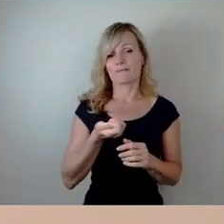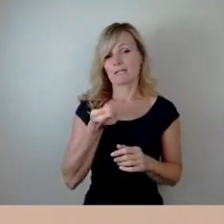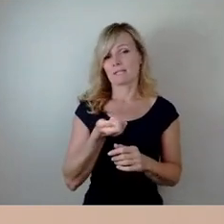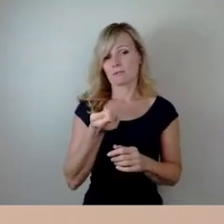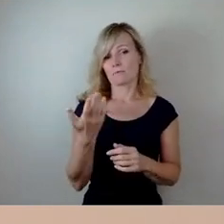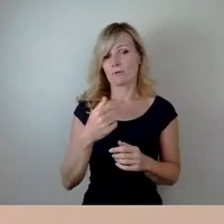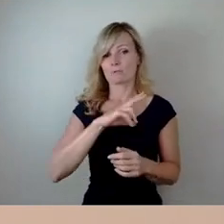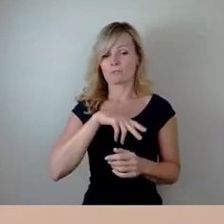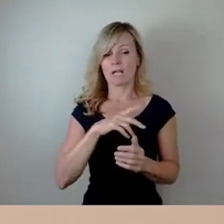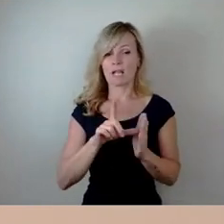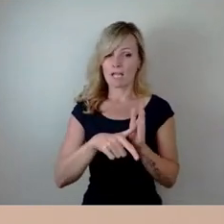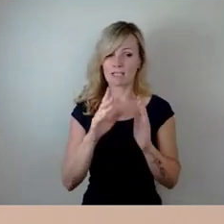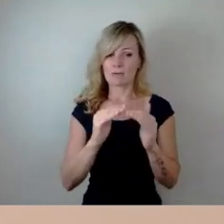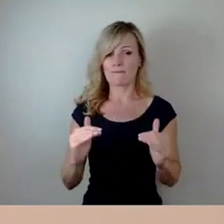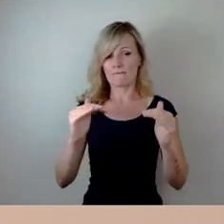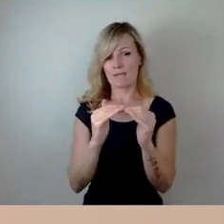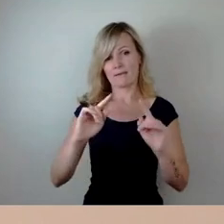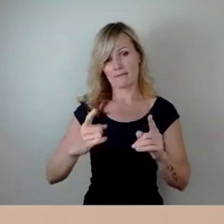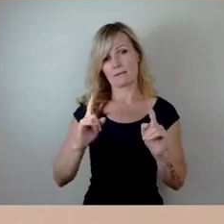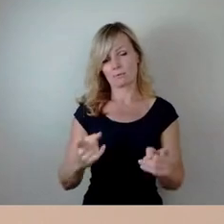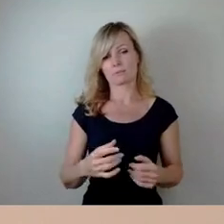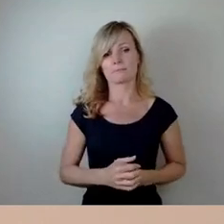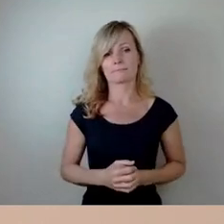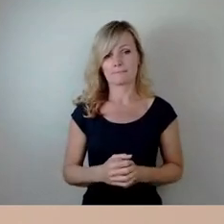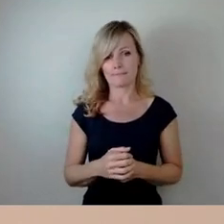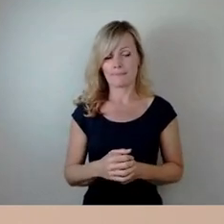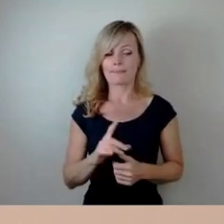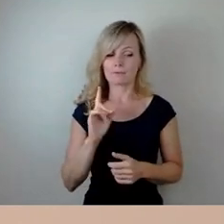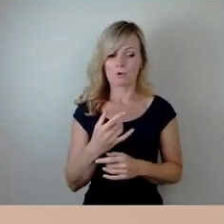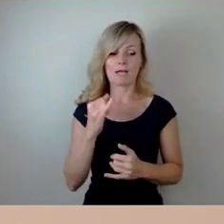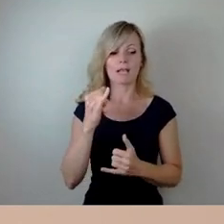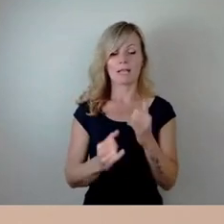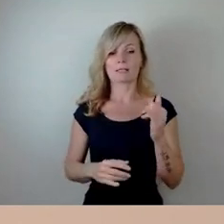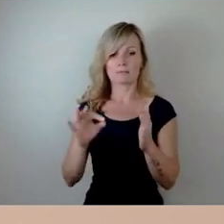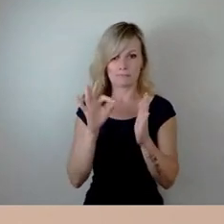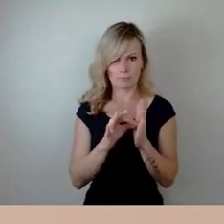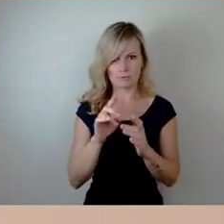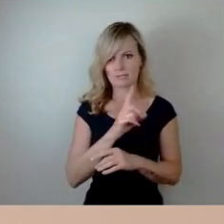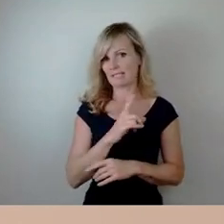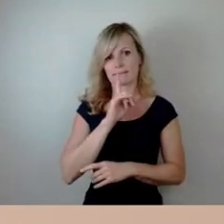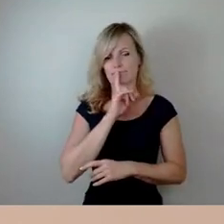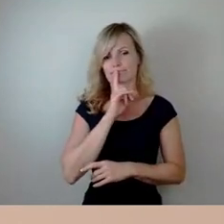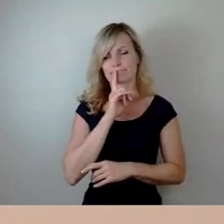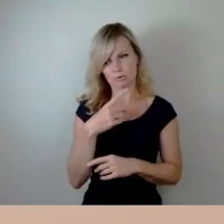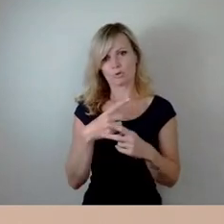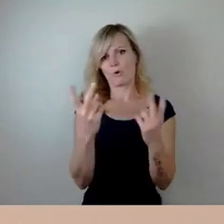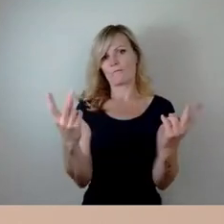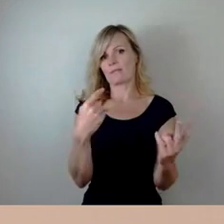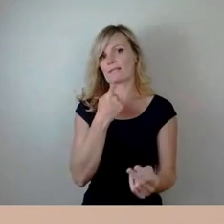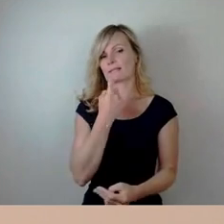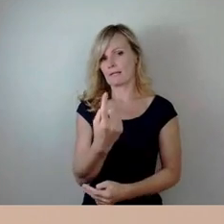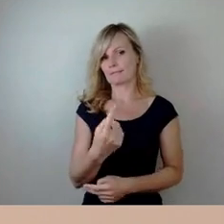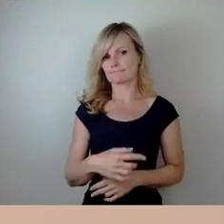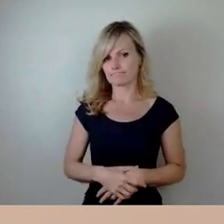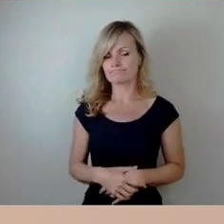wieder fair stattfinden wird. Ich möchte Ihnen aber auch einen letzten Punkt nicht verschweigen, dass wir zum